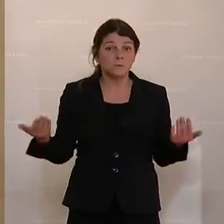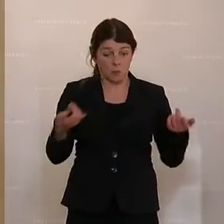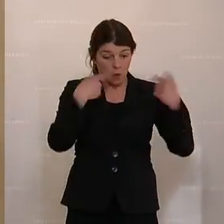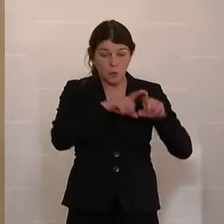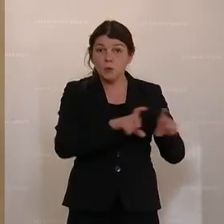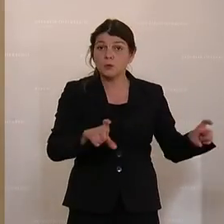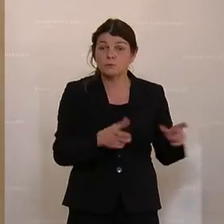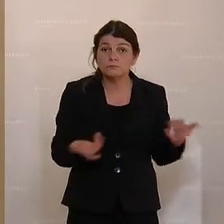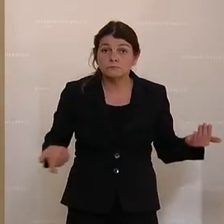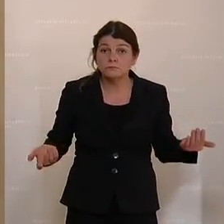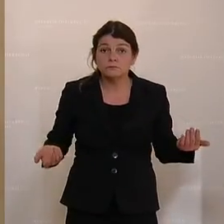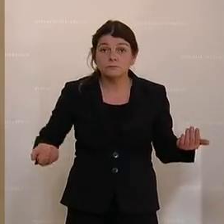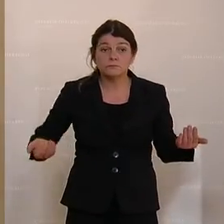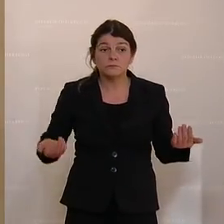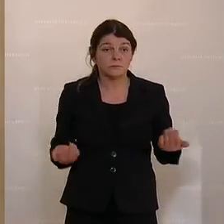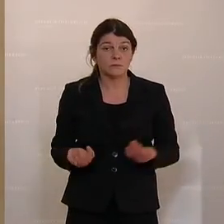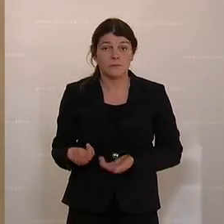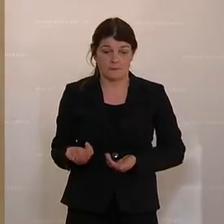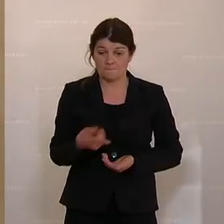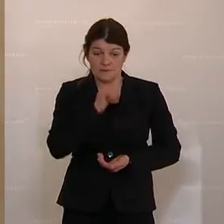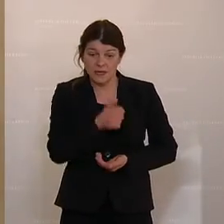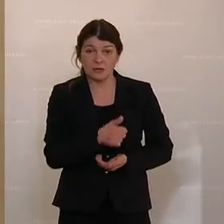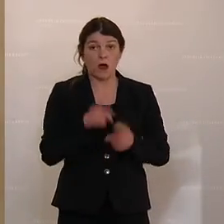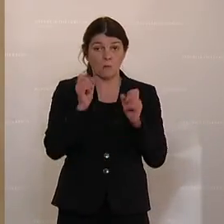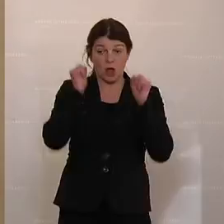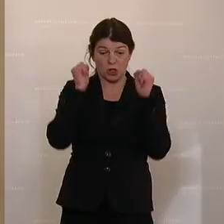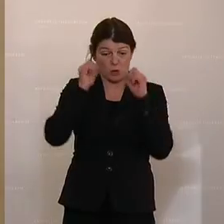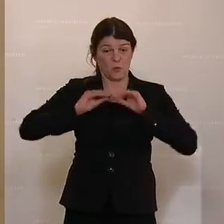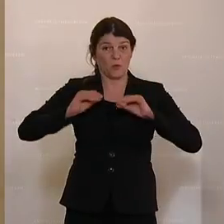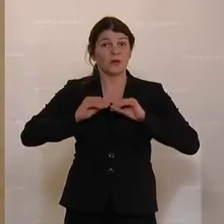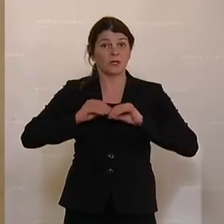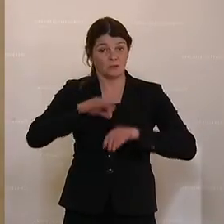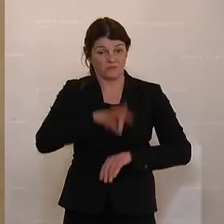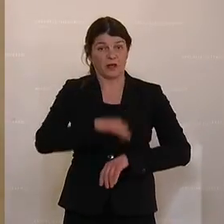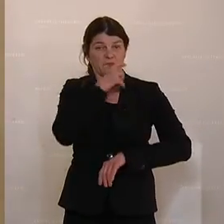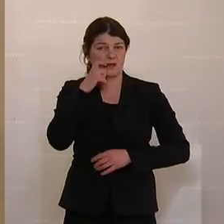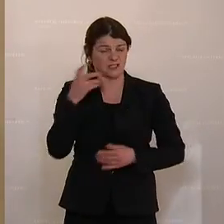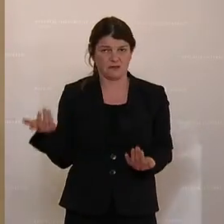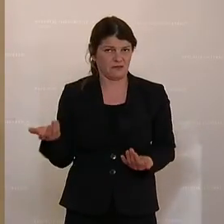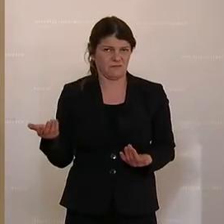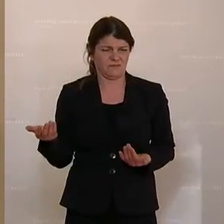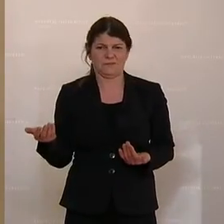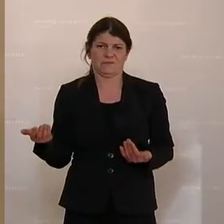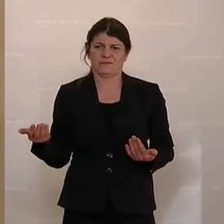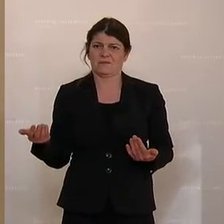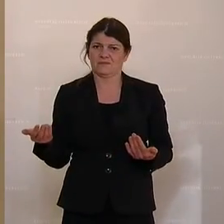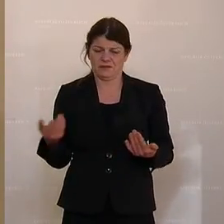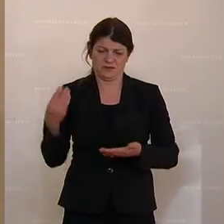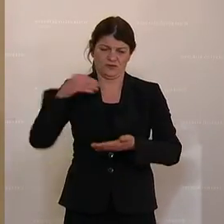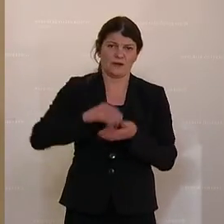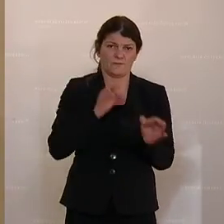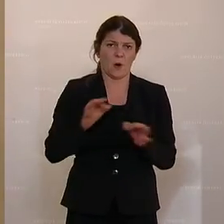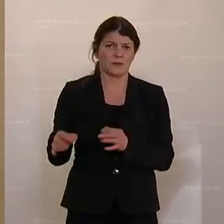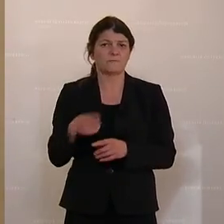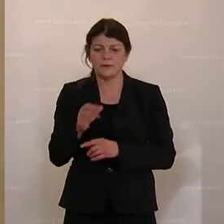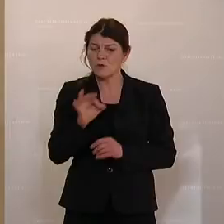Unterstufen nicht. Aber wir haben im Turnunterricht zum Beispiel auch die Maske. Also es steht zwar drinnen in der Verordnung,